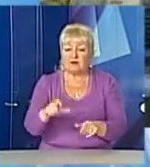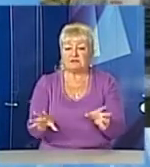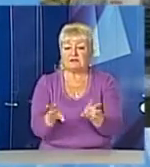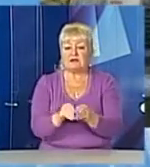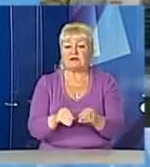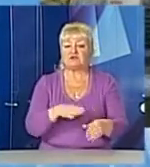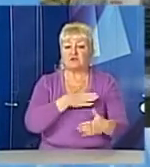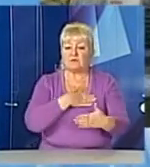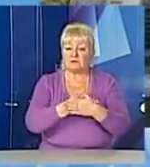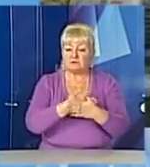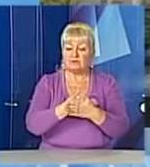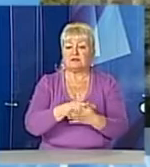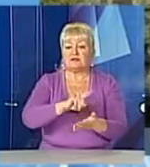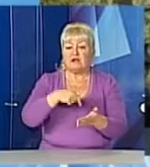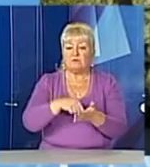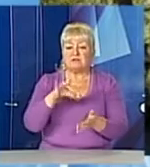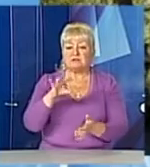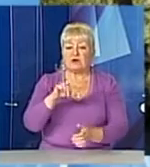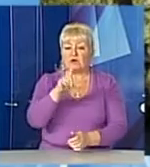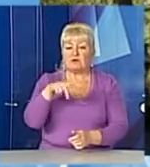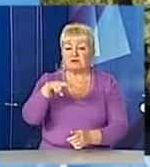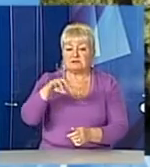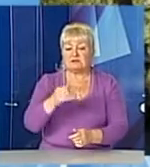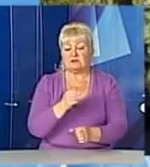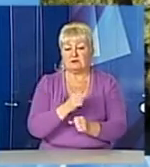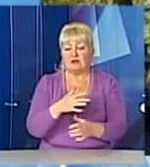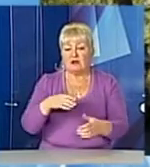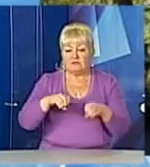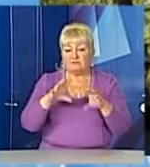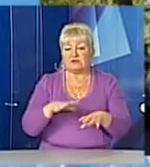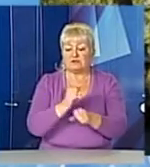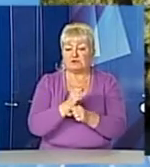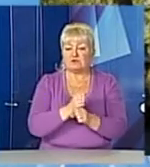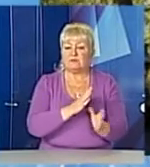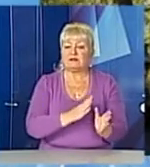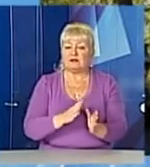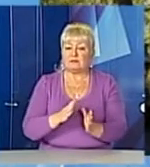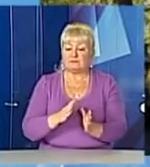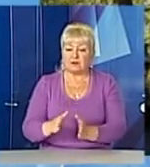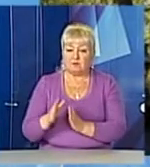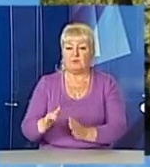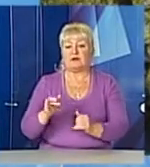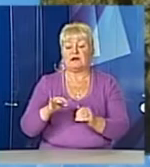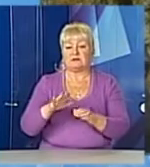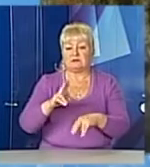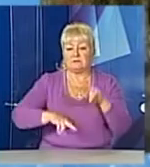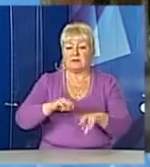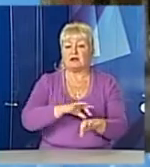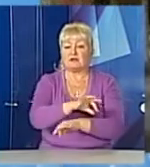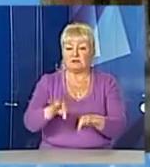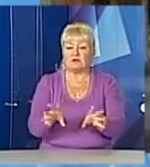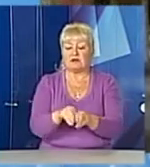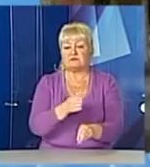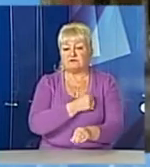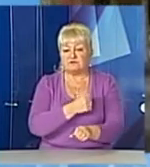активістами в місті Розділ вирішили навести лад в пам'ятці архітектури. А згодом разом з військовими надумали зорганізувати